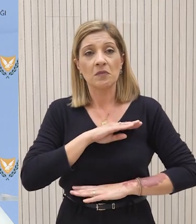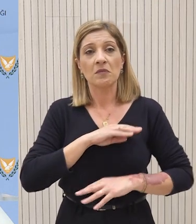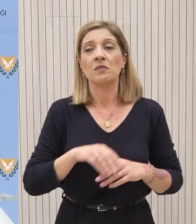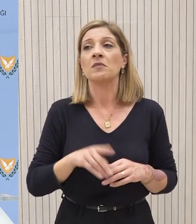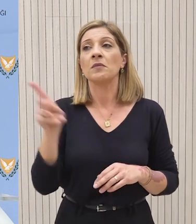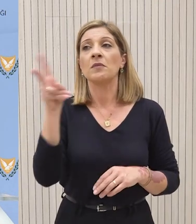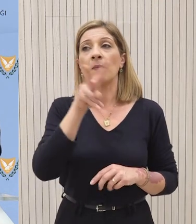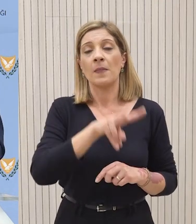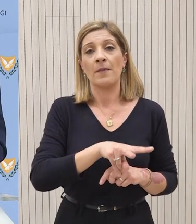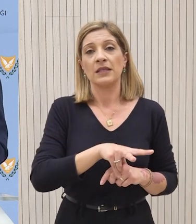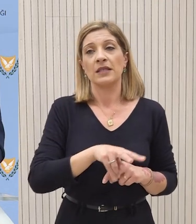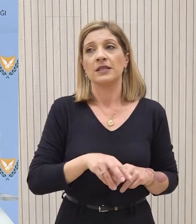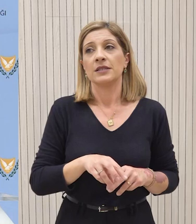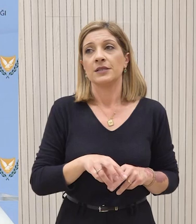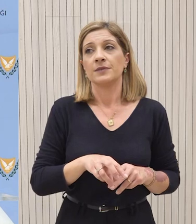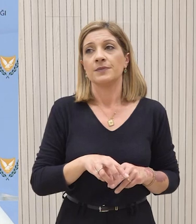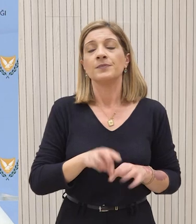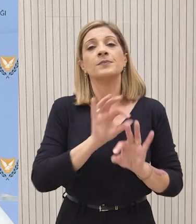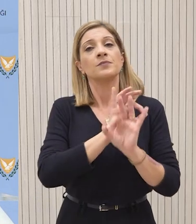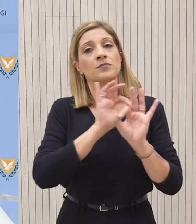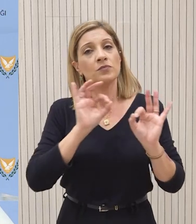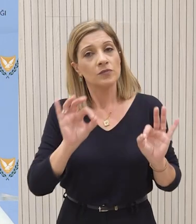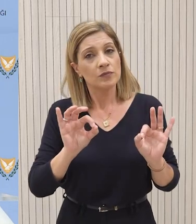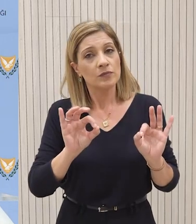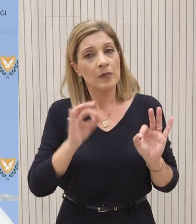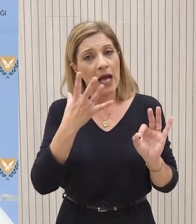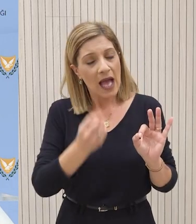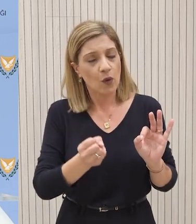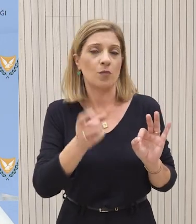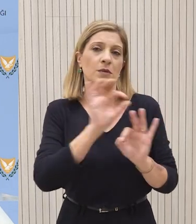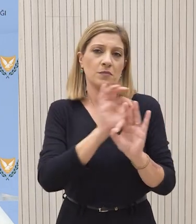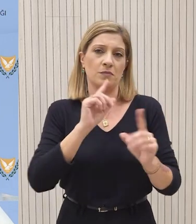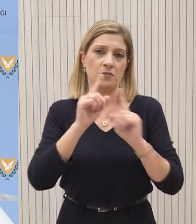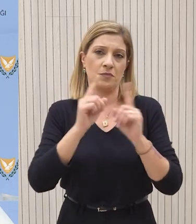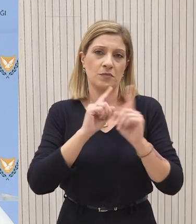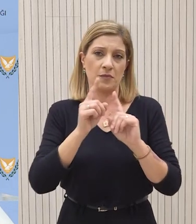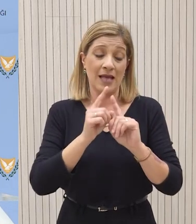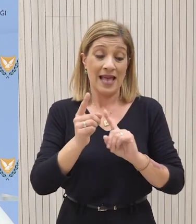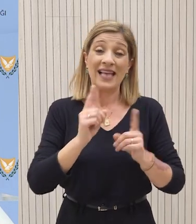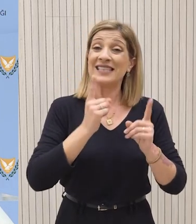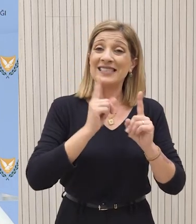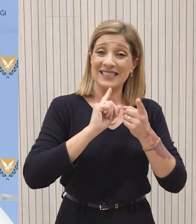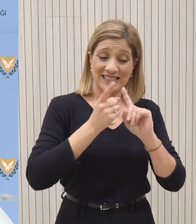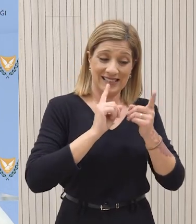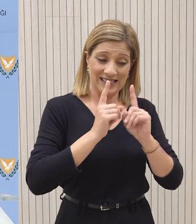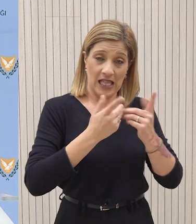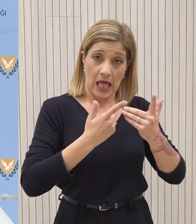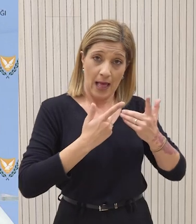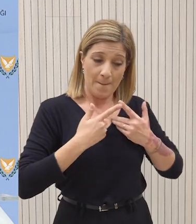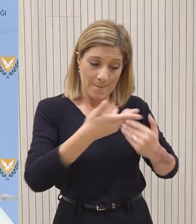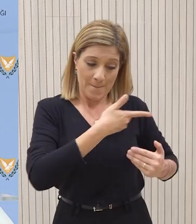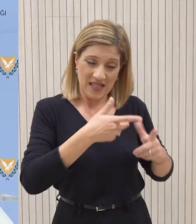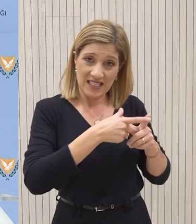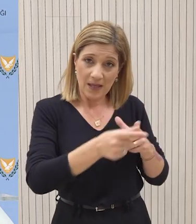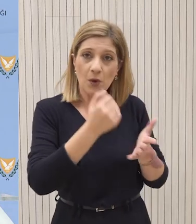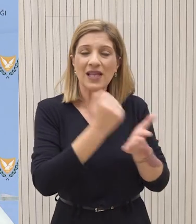Ναι, σας πω πρώτα απ' όλα ότι έχει επιτευχθεί μια συναντήληψη. Αυτή η συναντήληξη είναι μεταξύ εμάς και της ειρηνευτικής δύναμης, η οποία